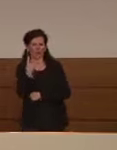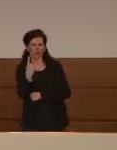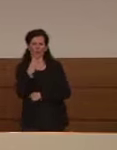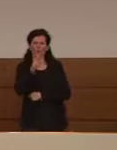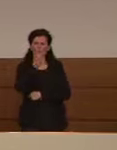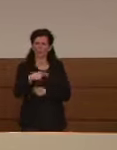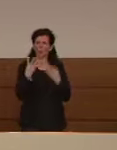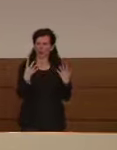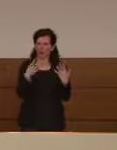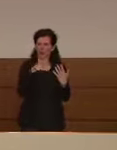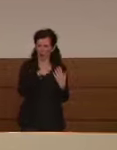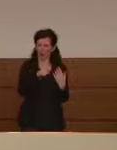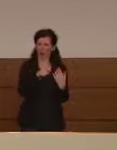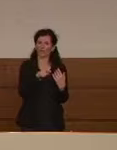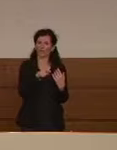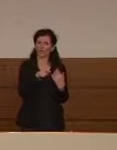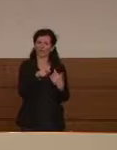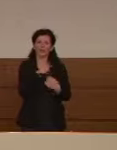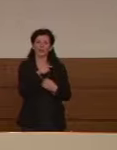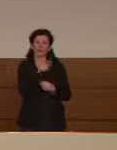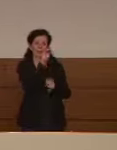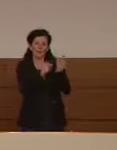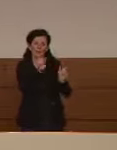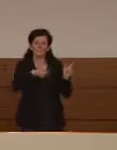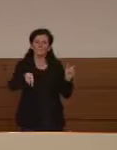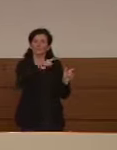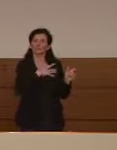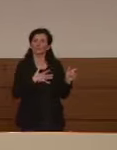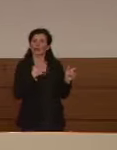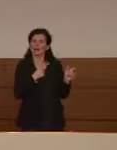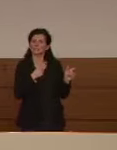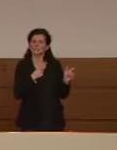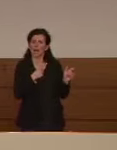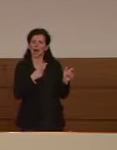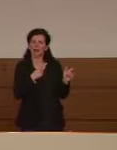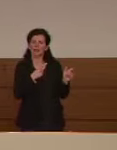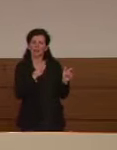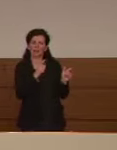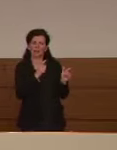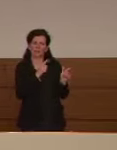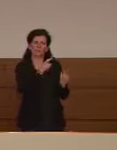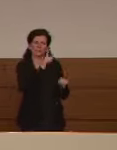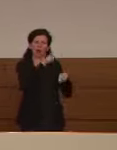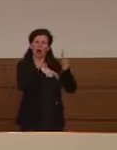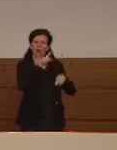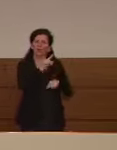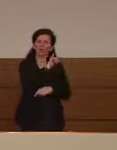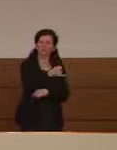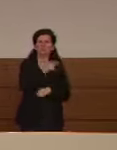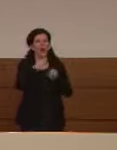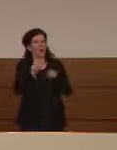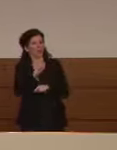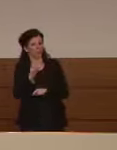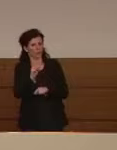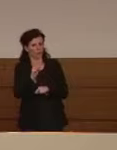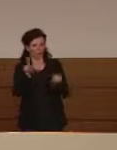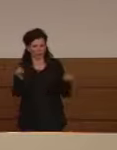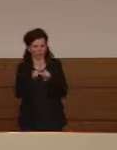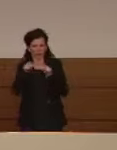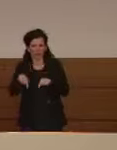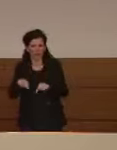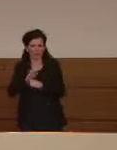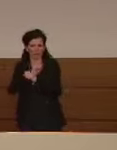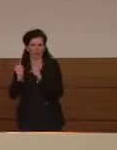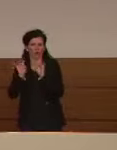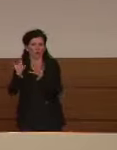risparmiava abbastanza le persone più anziane che erano state esposte a virus simili in passato quindi è